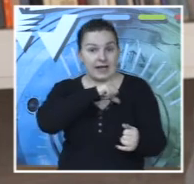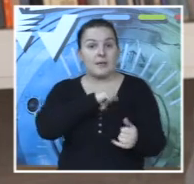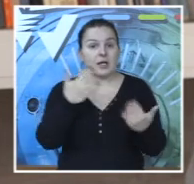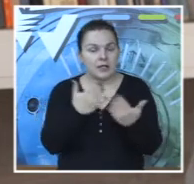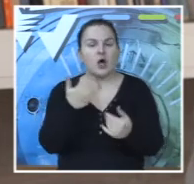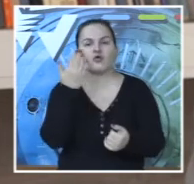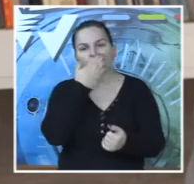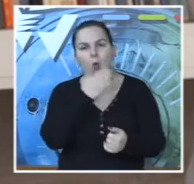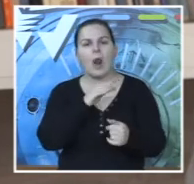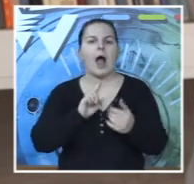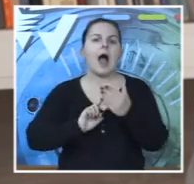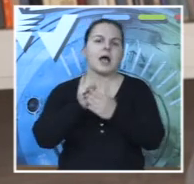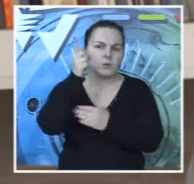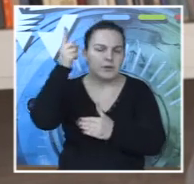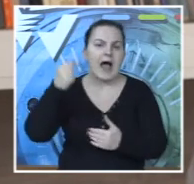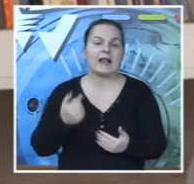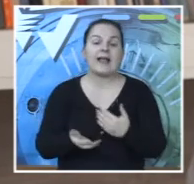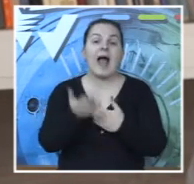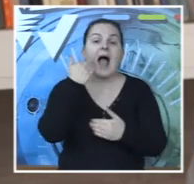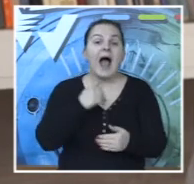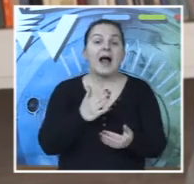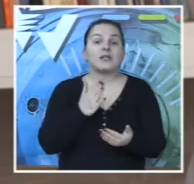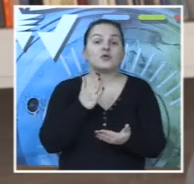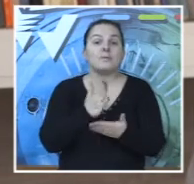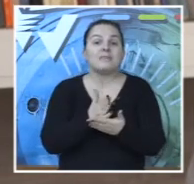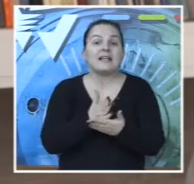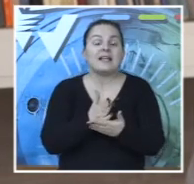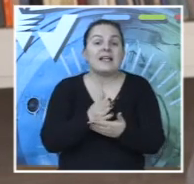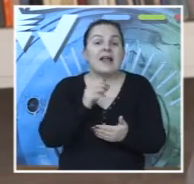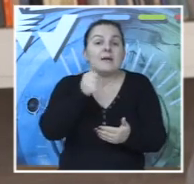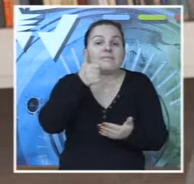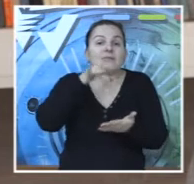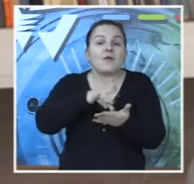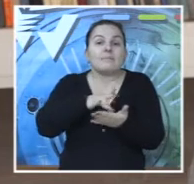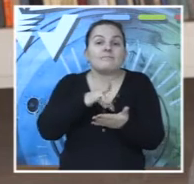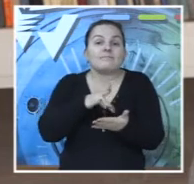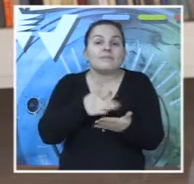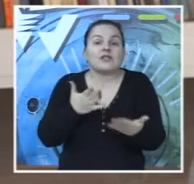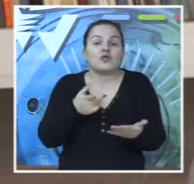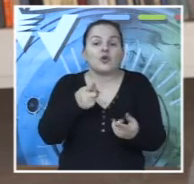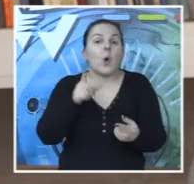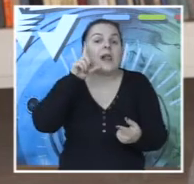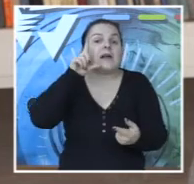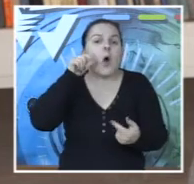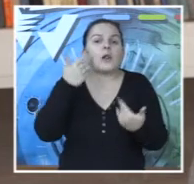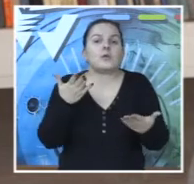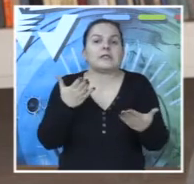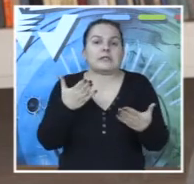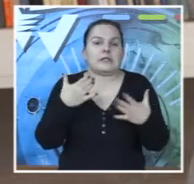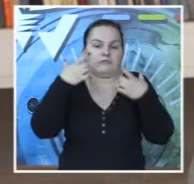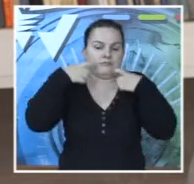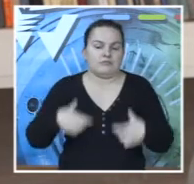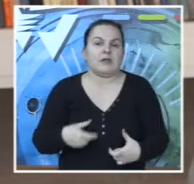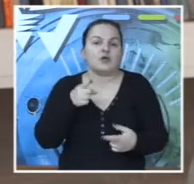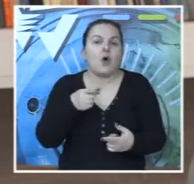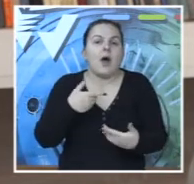naravno, bili su zainteresovani za školu za neke rezultate, ali su, čini mi se, ispred svega, stavljali taj neki